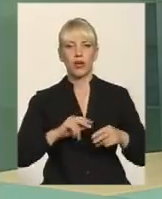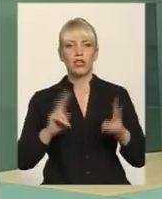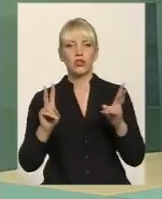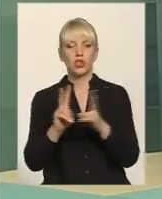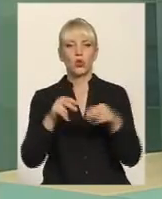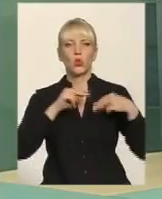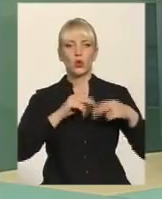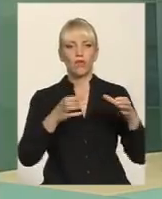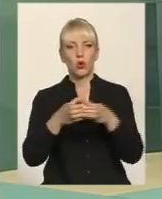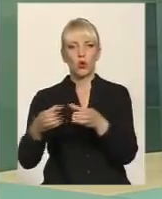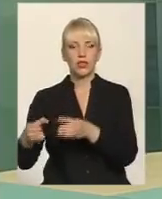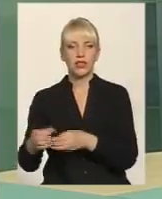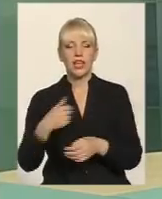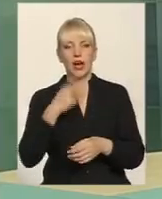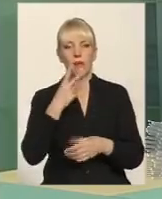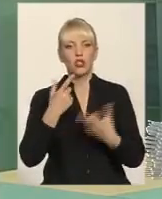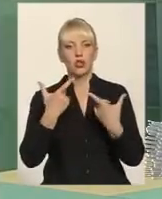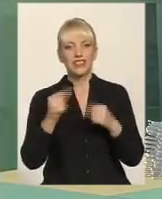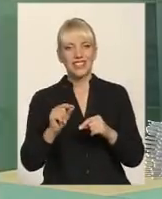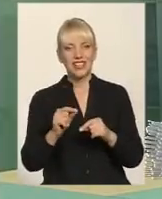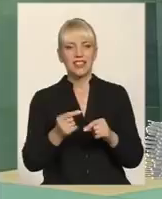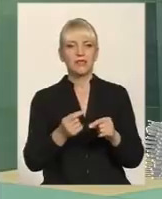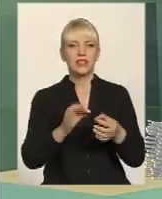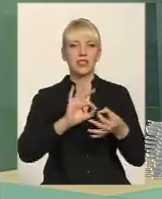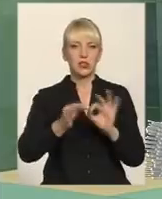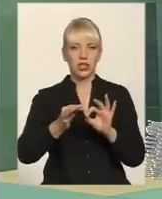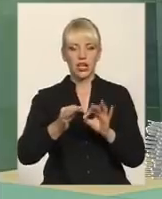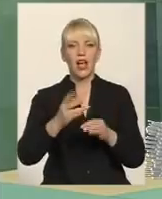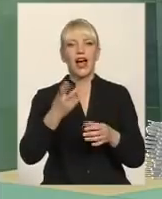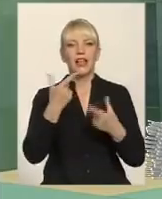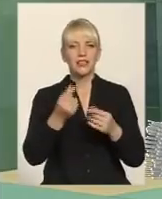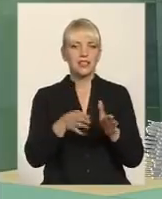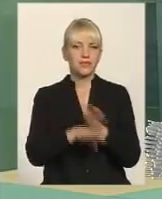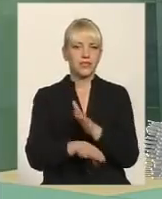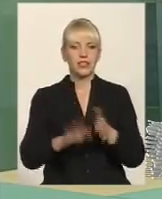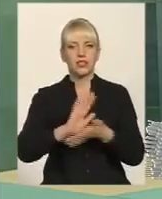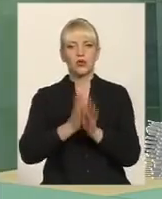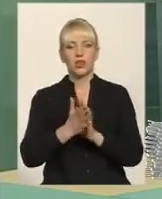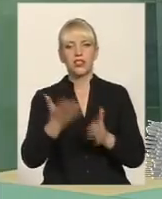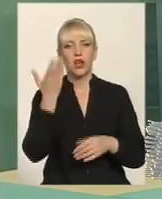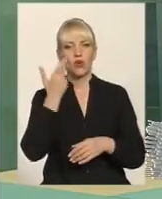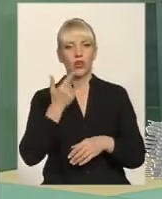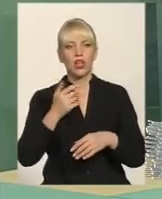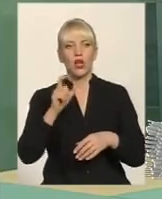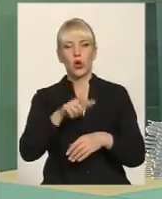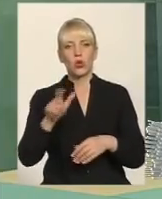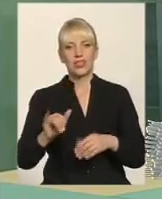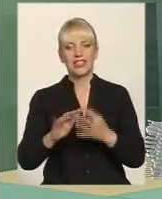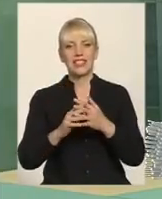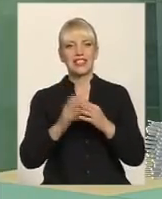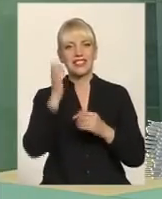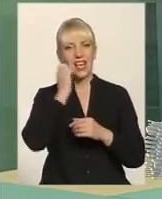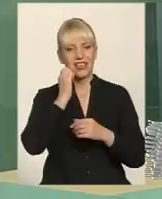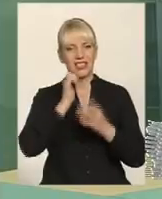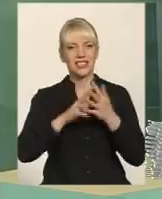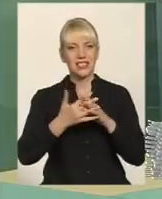ситуація скрутна, а де ситуація дуже скрутна. І коли приходить людина в ФАП, в сільський ФАП, а переважна більшість старих людей,